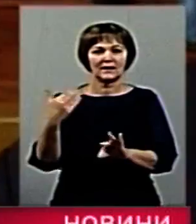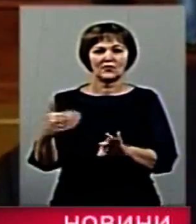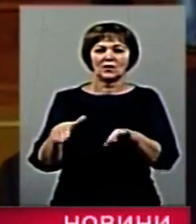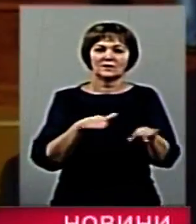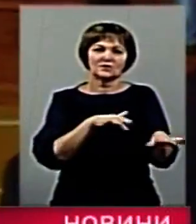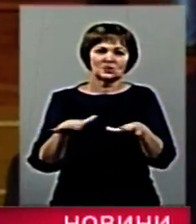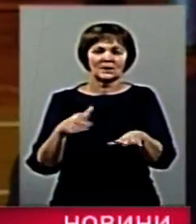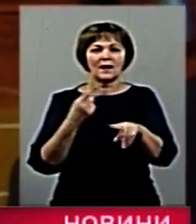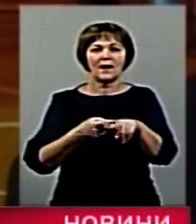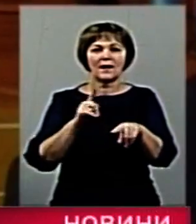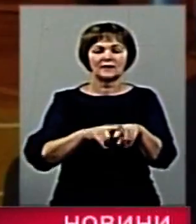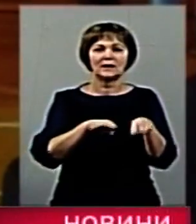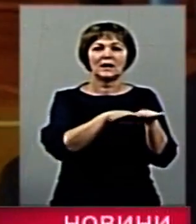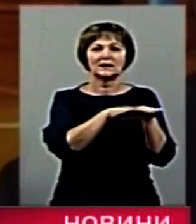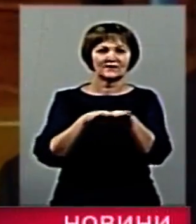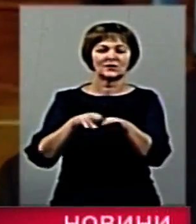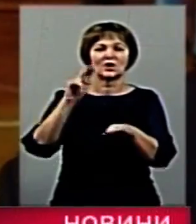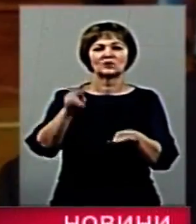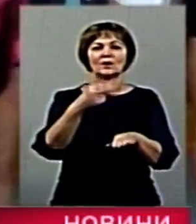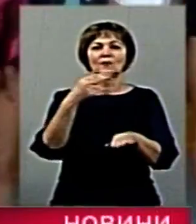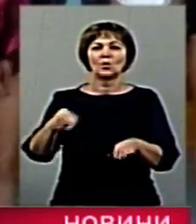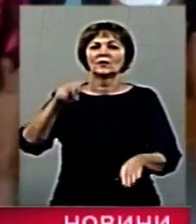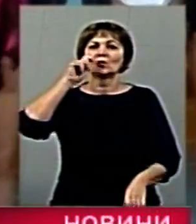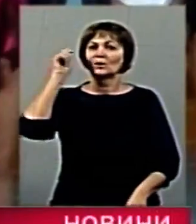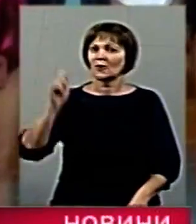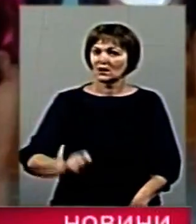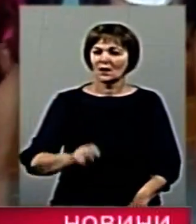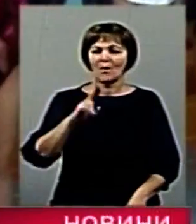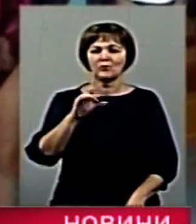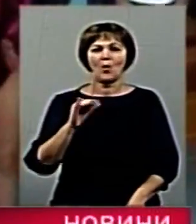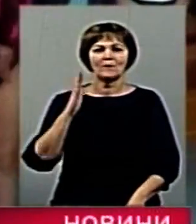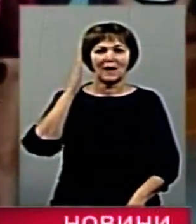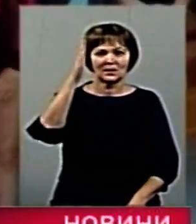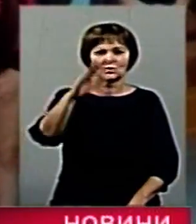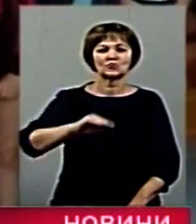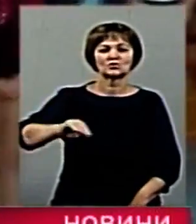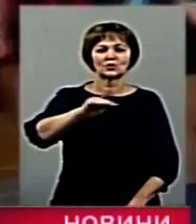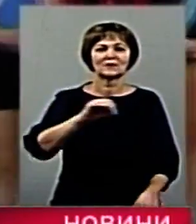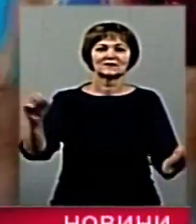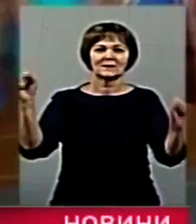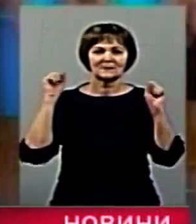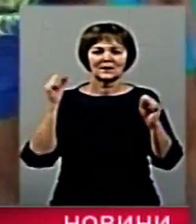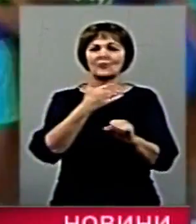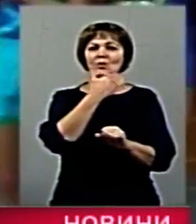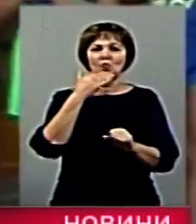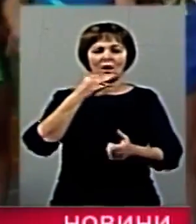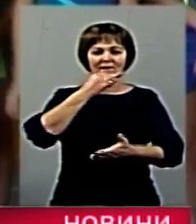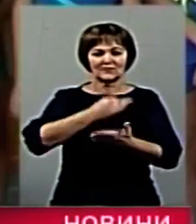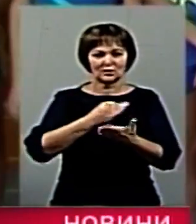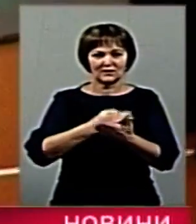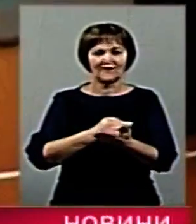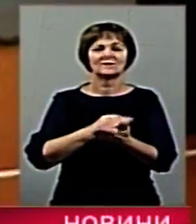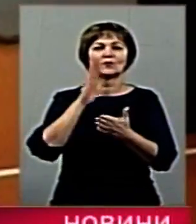є рівень чемпіонів України. Попереду житомирських спортсменів багато відповідальних стартів, і